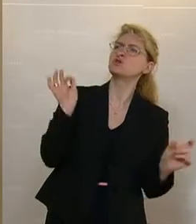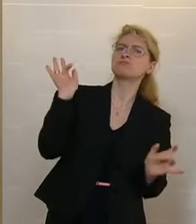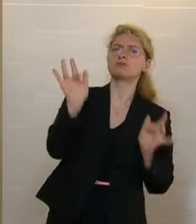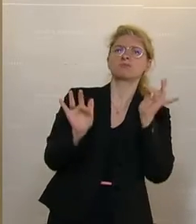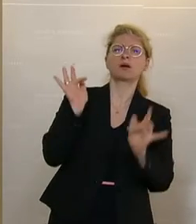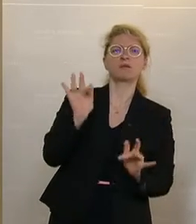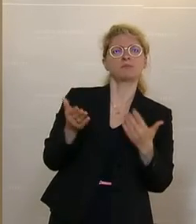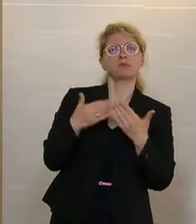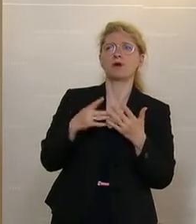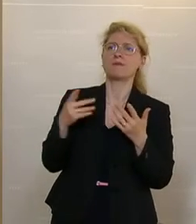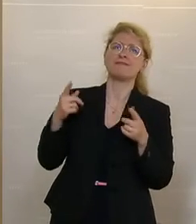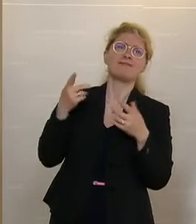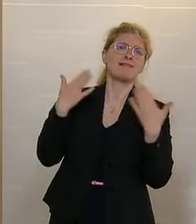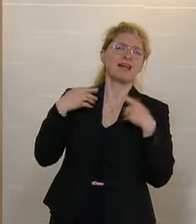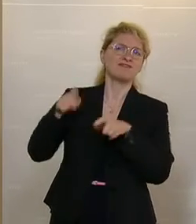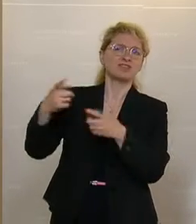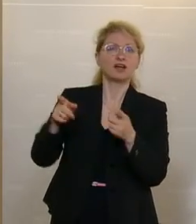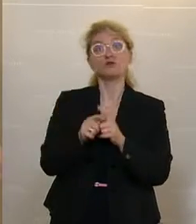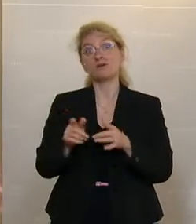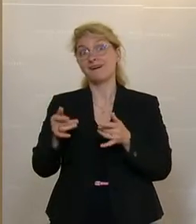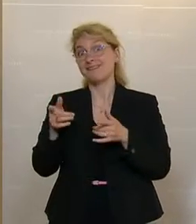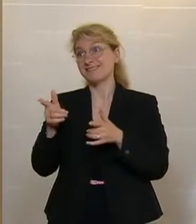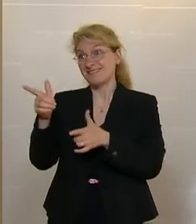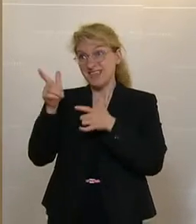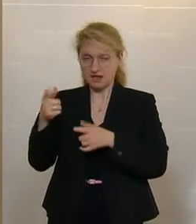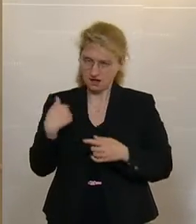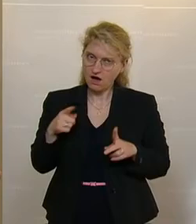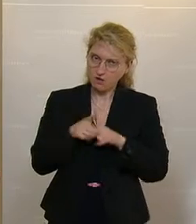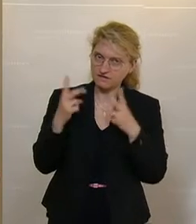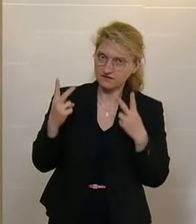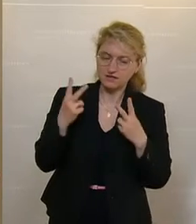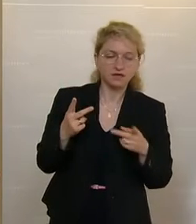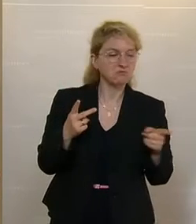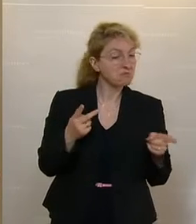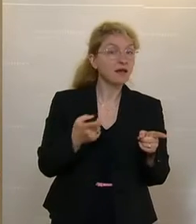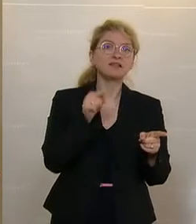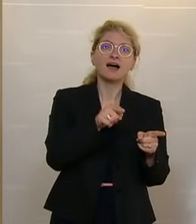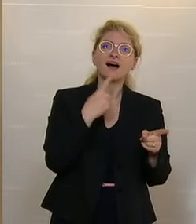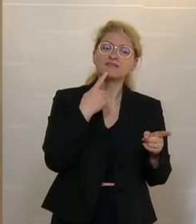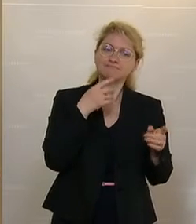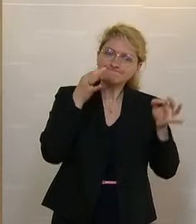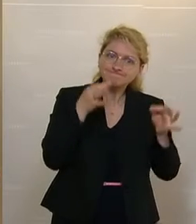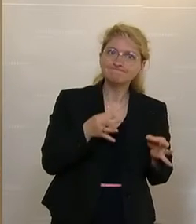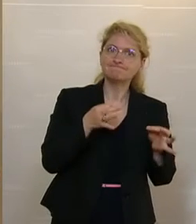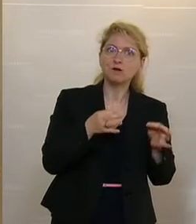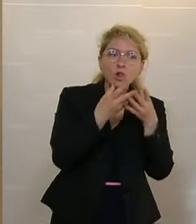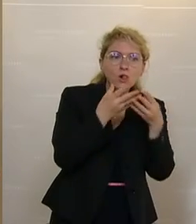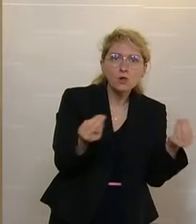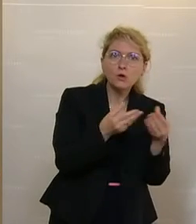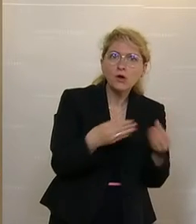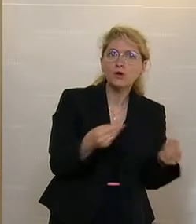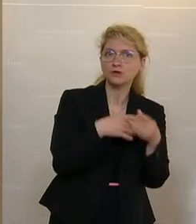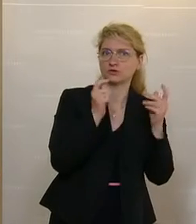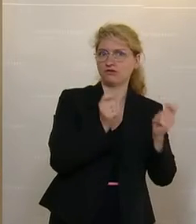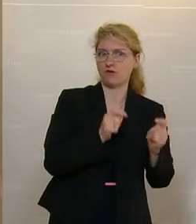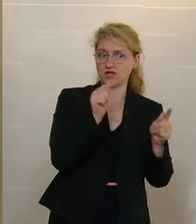gegenüber der Landwirtschaft oder auch gegenüber den Jägern. Das ist mir besonders wichtig, sondern mit konkreten Lösungsvorschlägen.